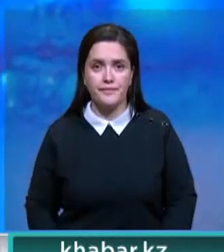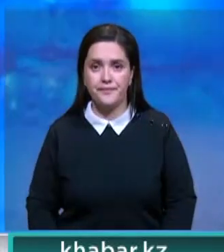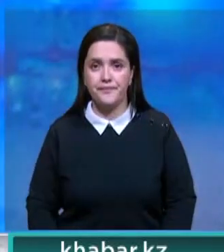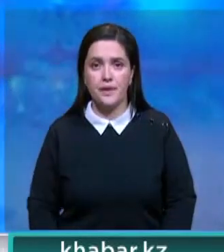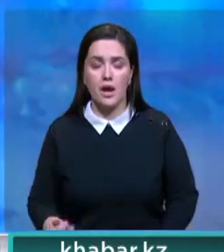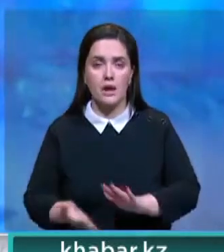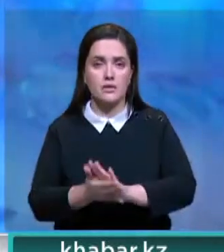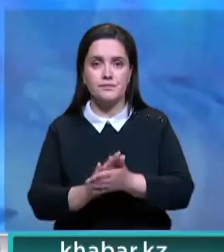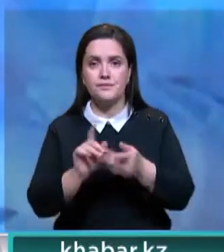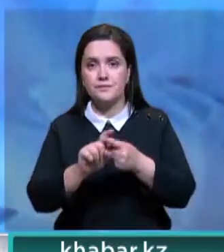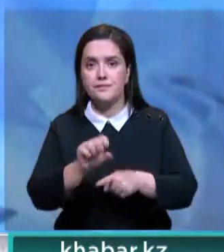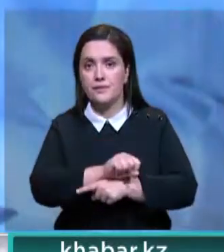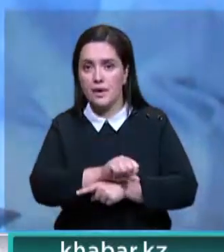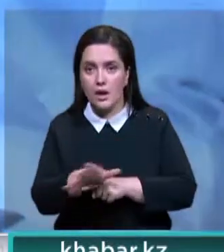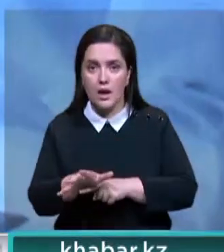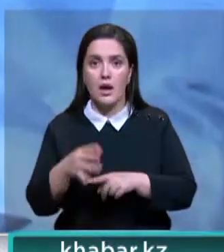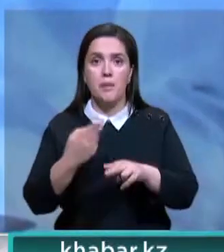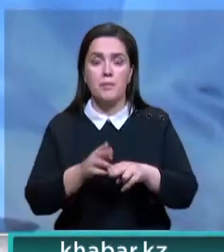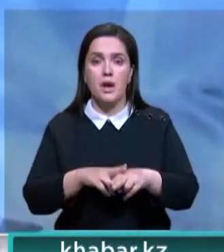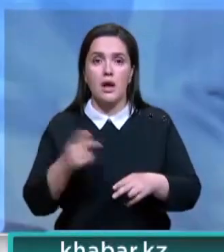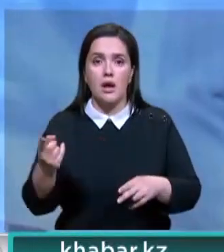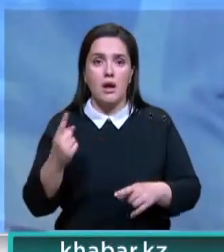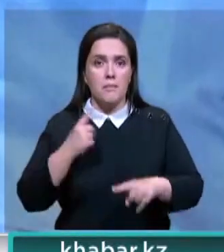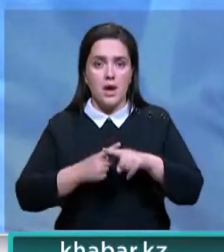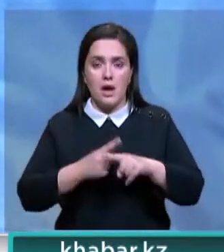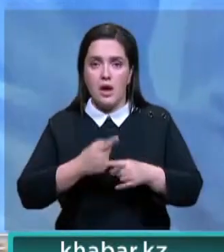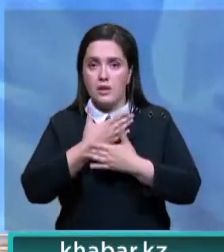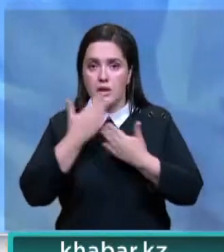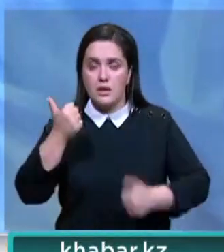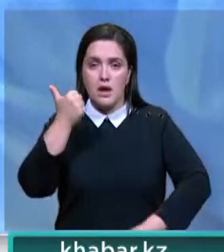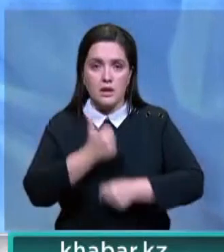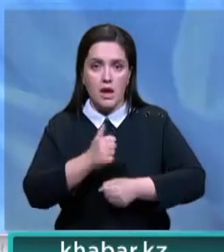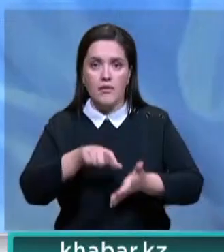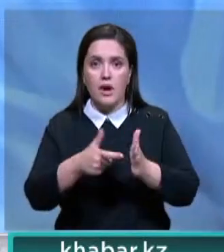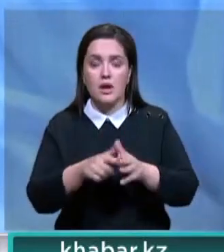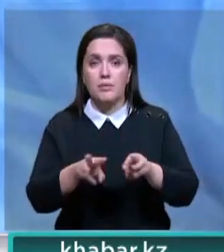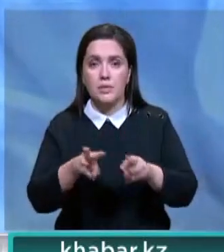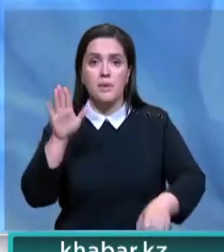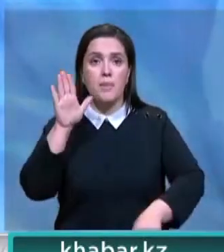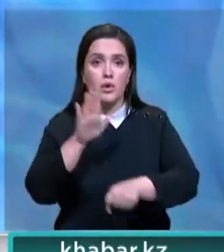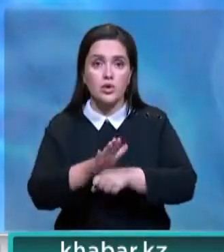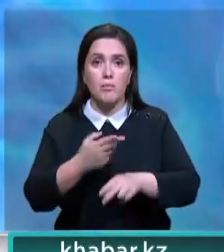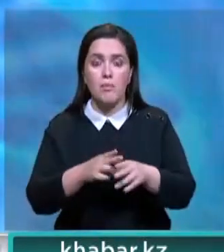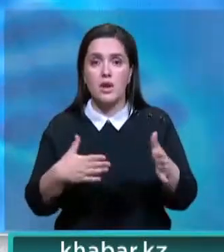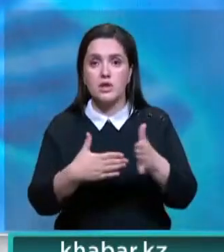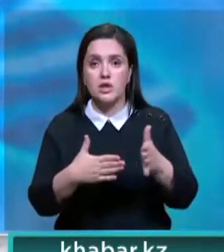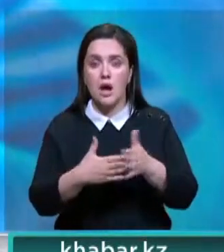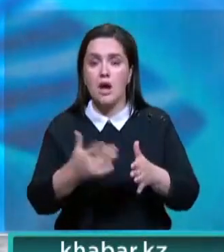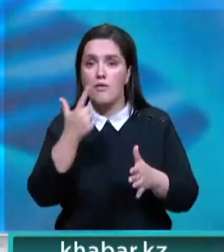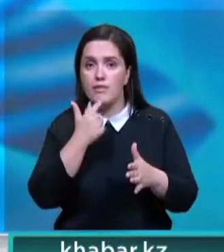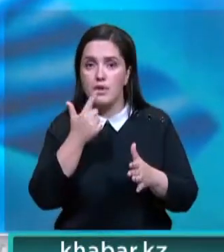К ситуации с пандемией в стране, к слову, она не отличается положительной динамикой. Глава Кабмина поручил вести